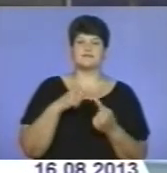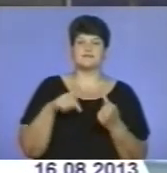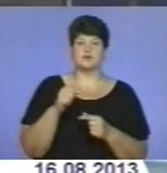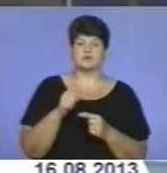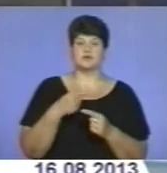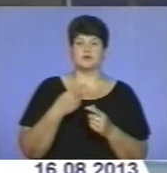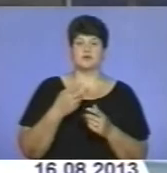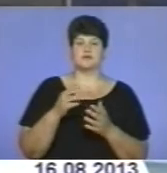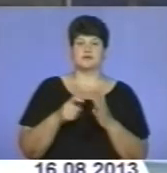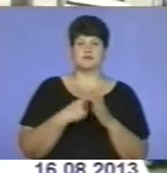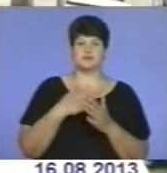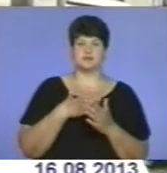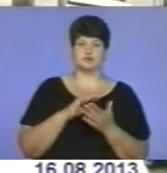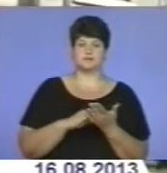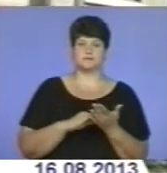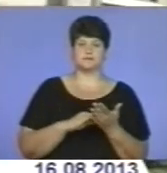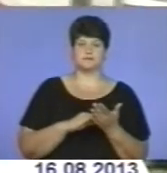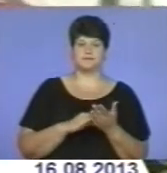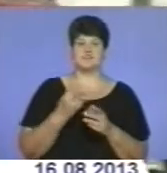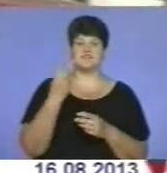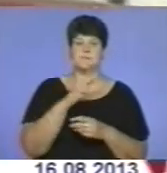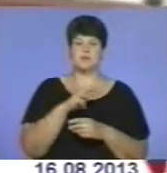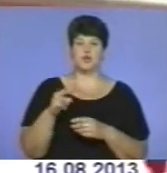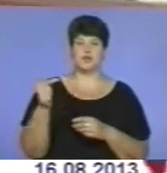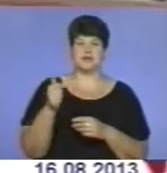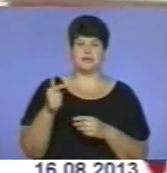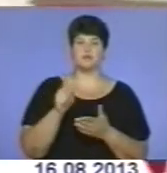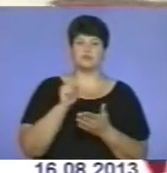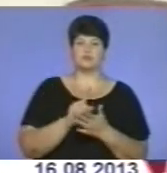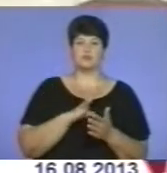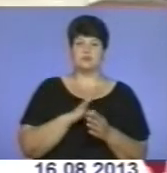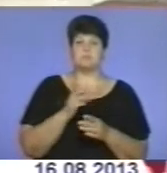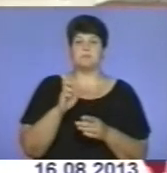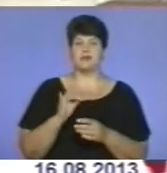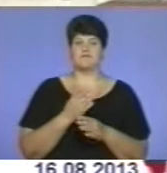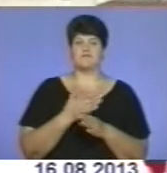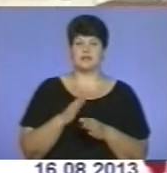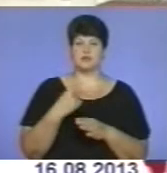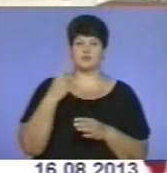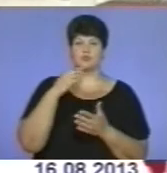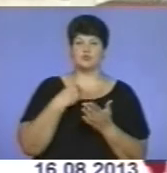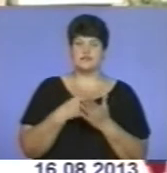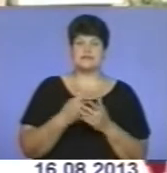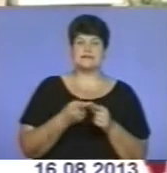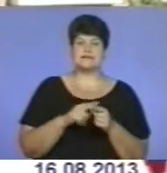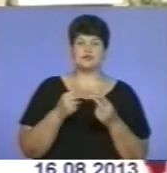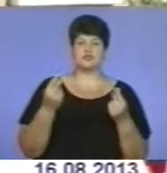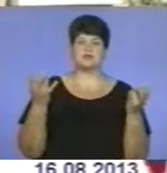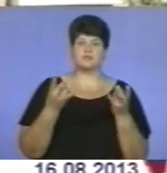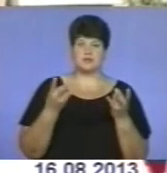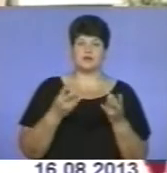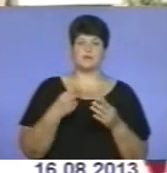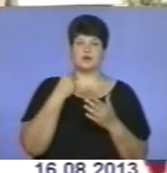дізнавалися наші кореспонденти. Понад 2 мільйони гривень мали б виділити з обласного бюджету. Ці кошти необхідні для поліпшення